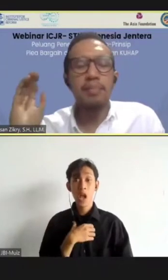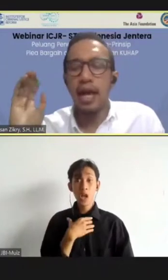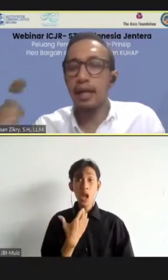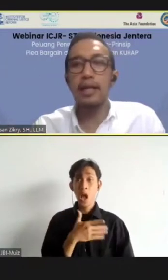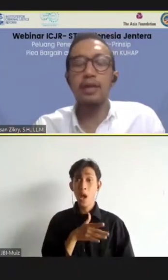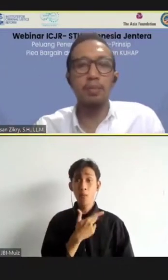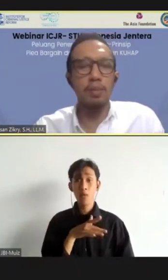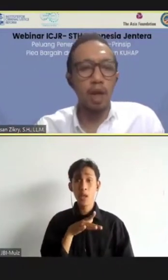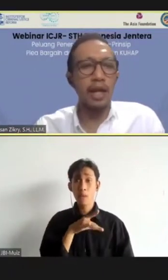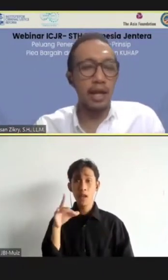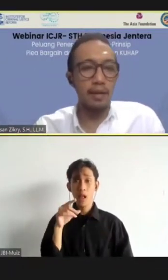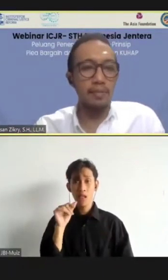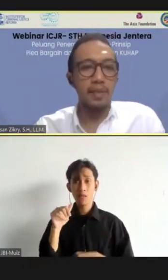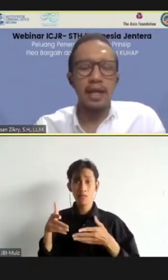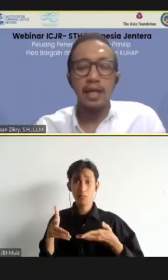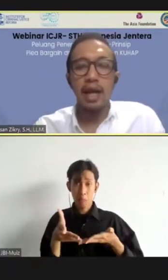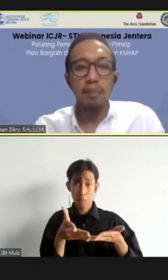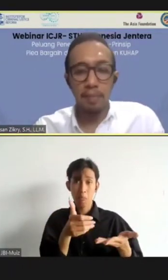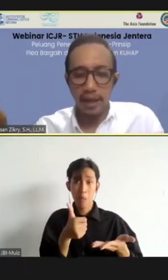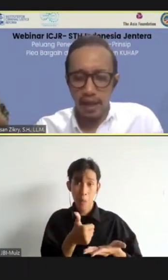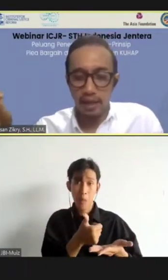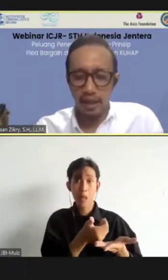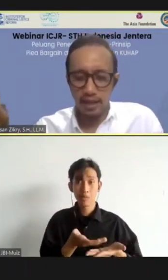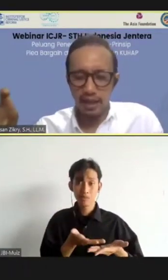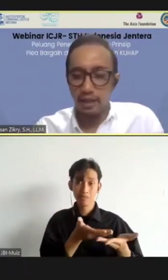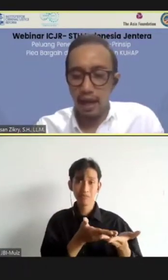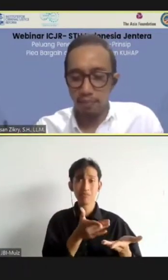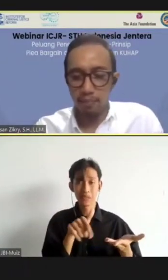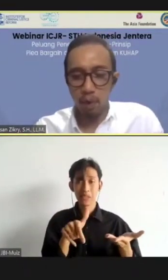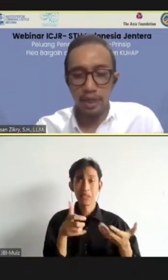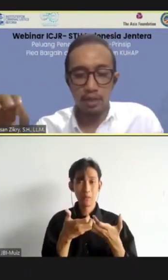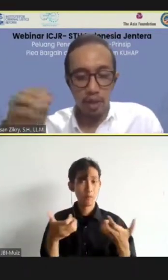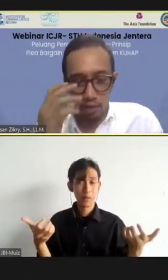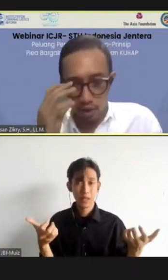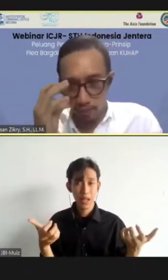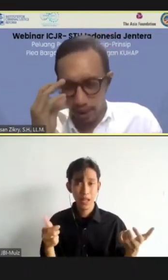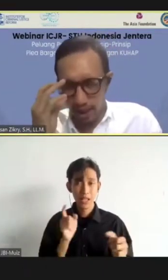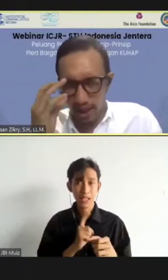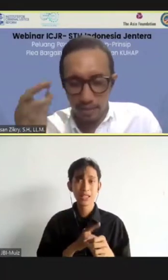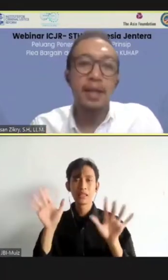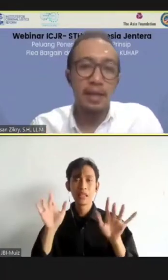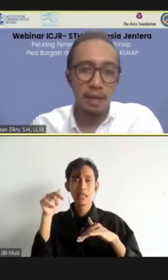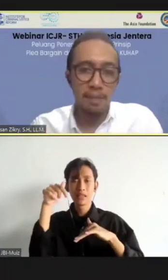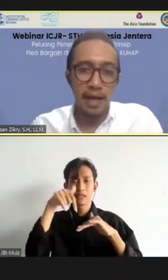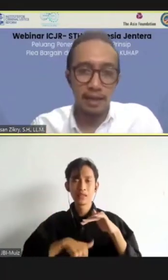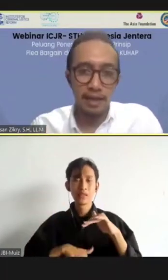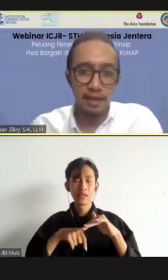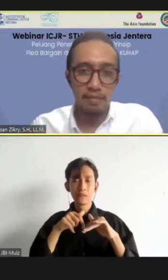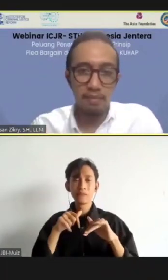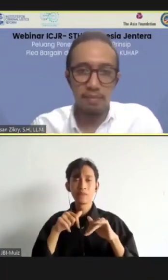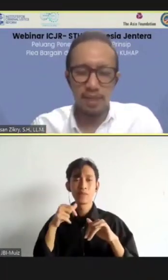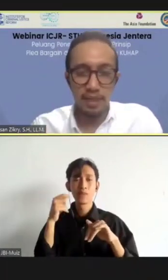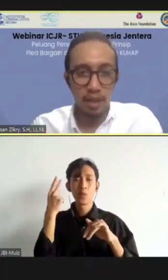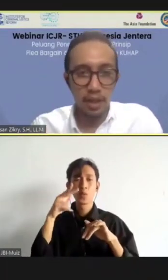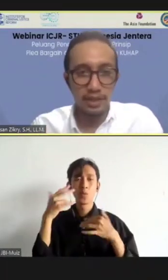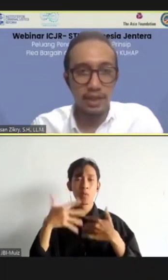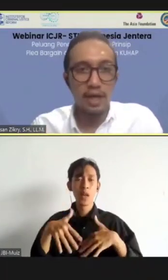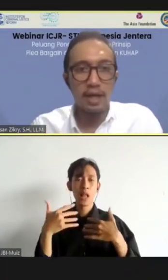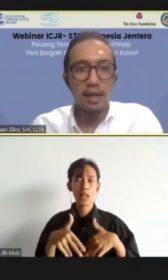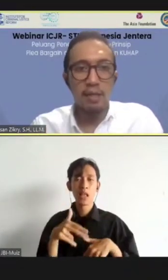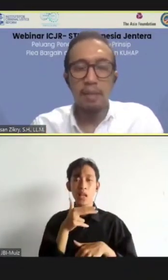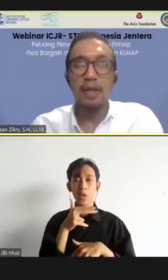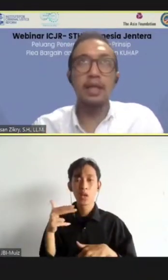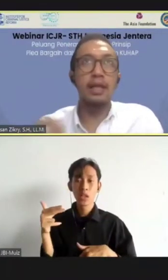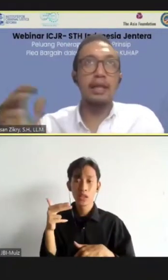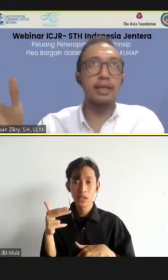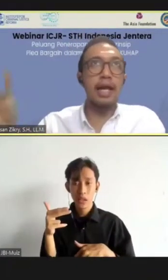selain membiarkan itu, membolehkan. Ini hal yang berbeda dengan, ini poin yang juga harus kita perhatikan, dalam praktik, di Indonesia,